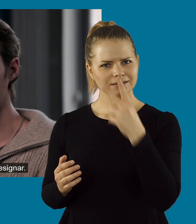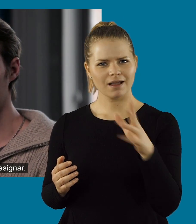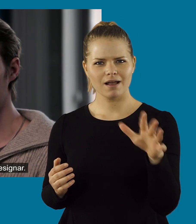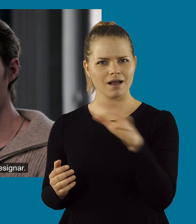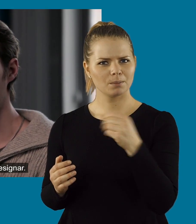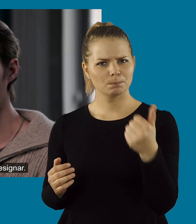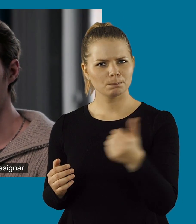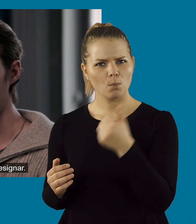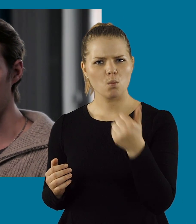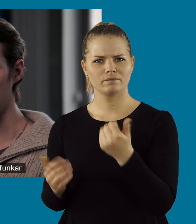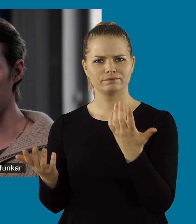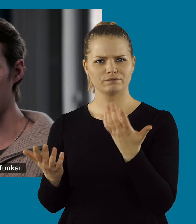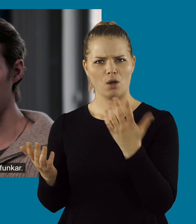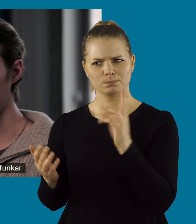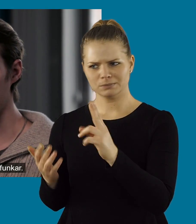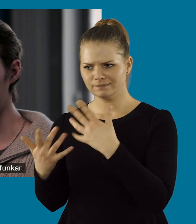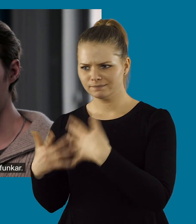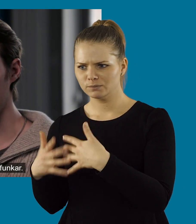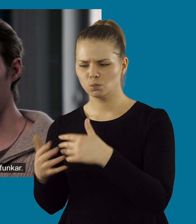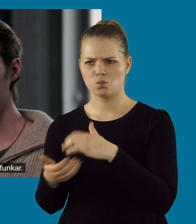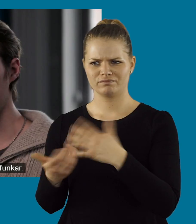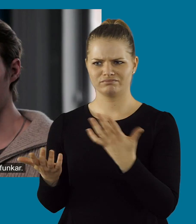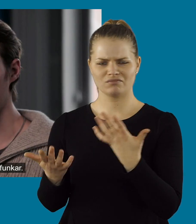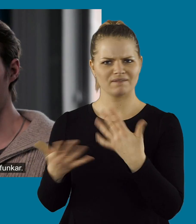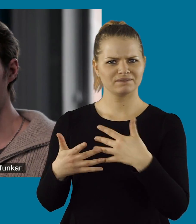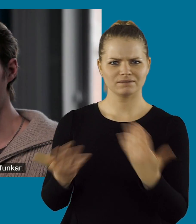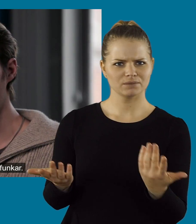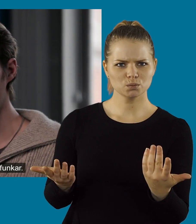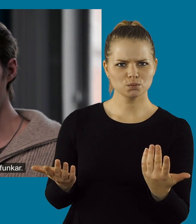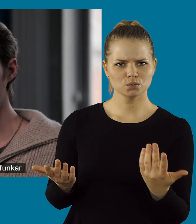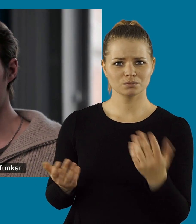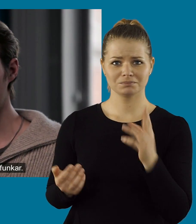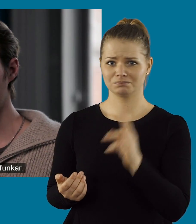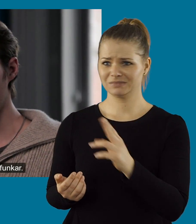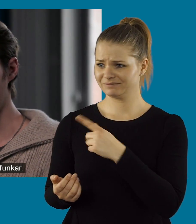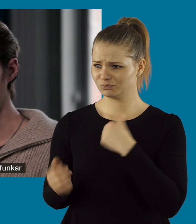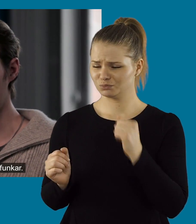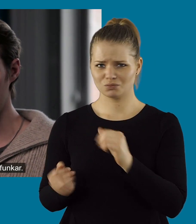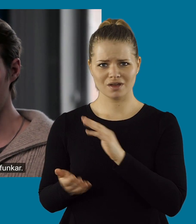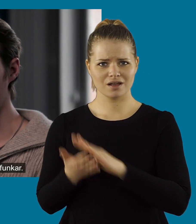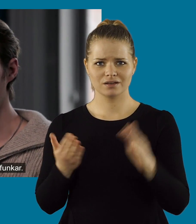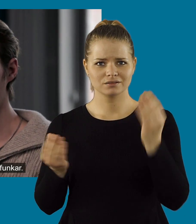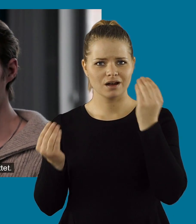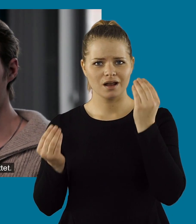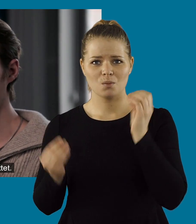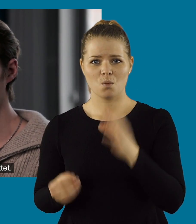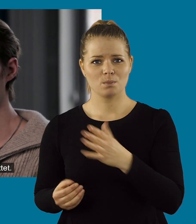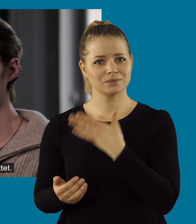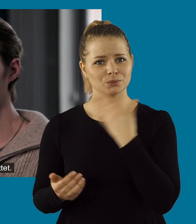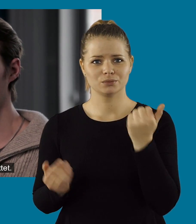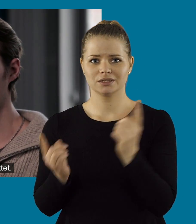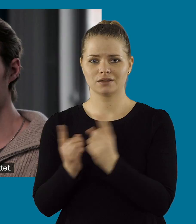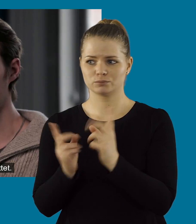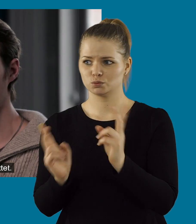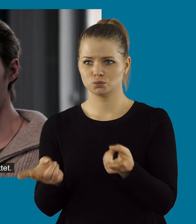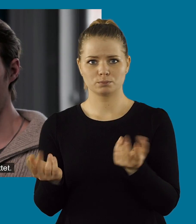det man designar för. Så man ser direkt alla behov och allt som funkar och allt som inte funkar. Som man aldrig